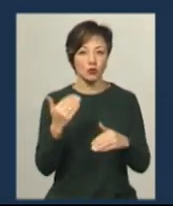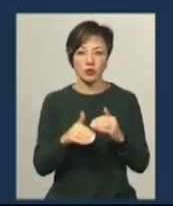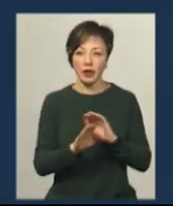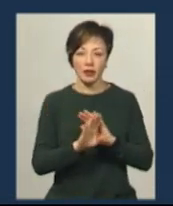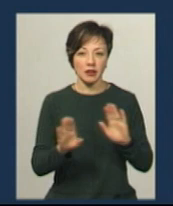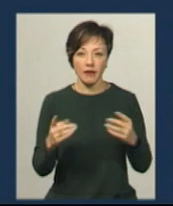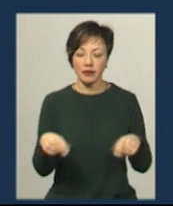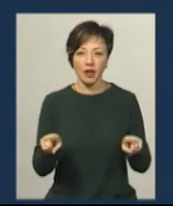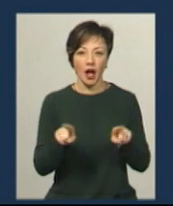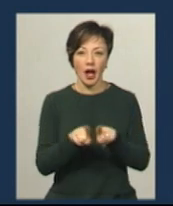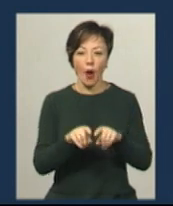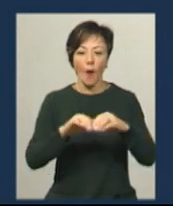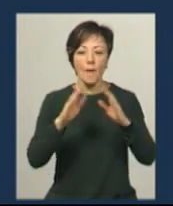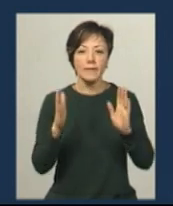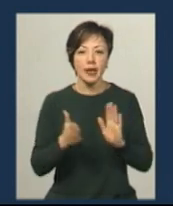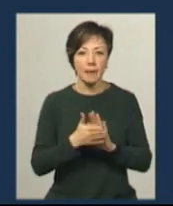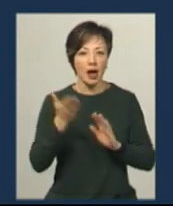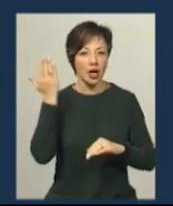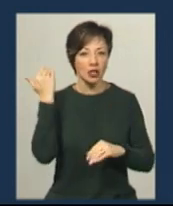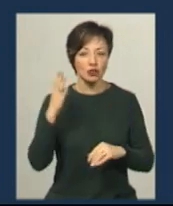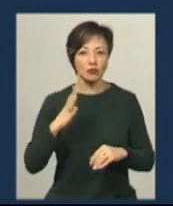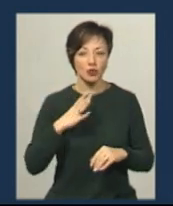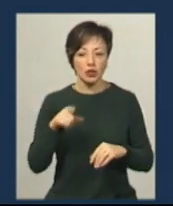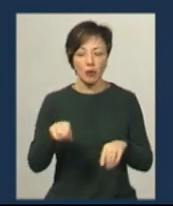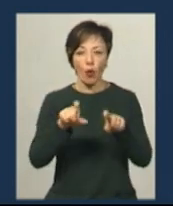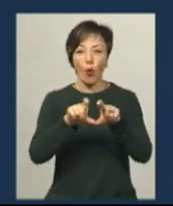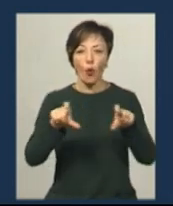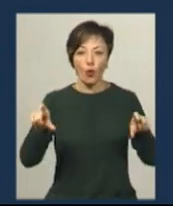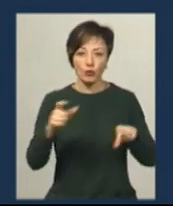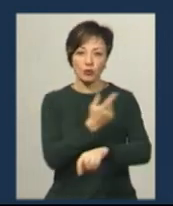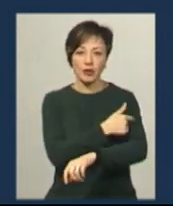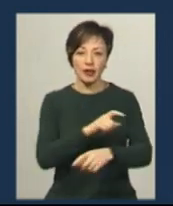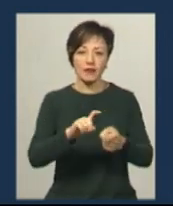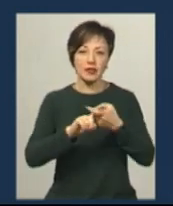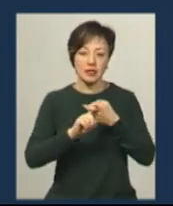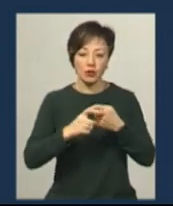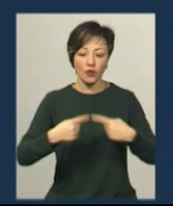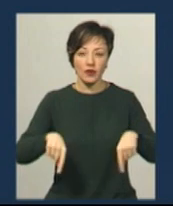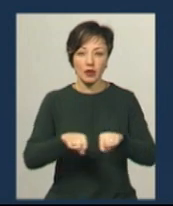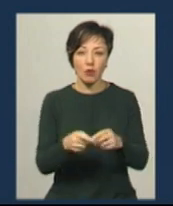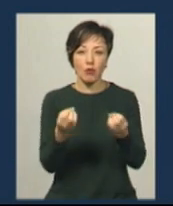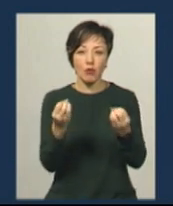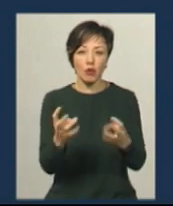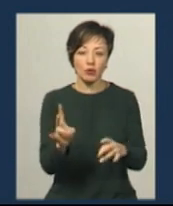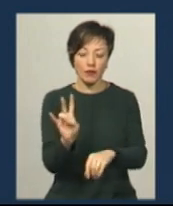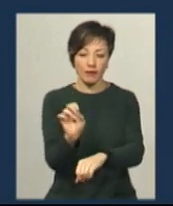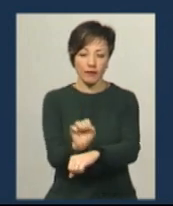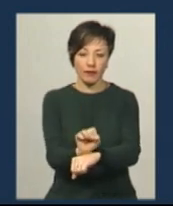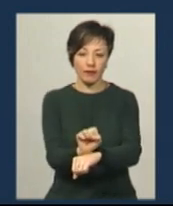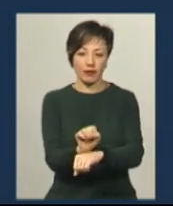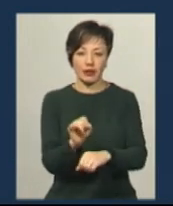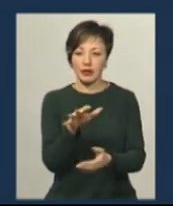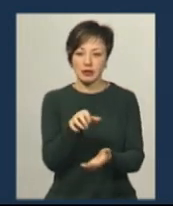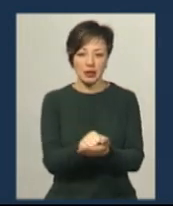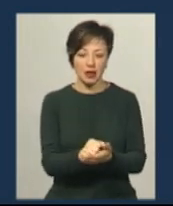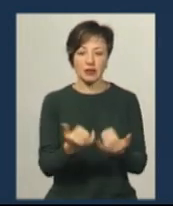в таких об'ємах, як раніше було, і там корпус поліклініки інфекційного відділення просто стоїть, не зайнятий. І